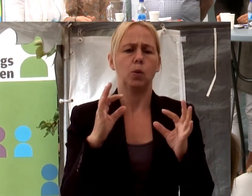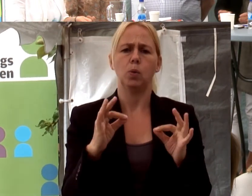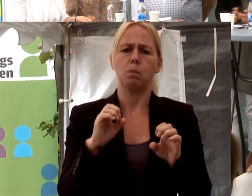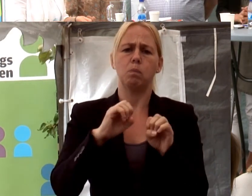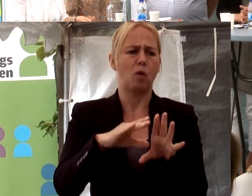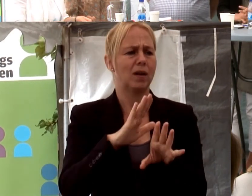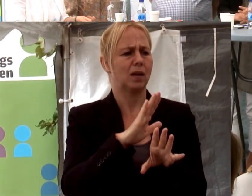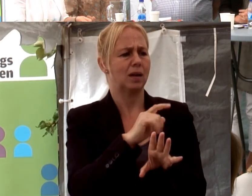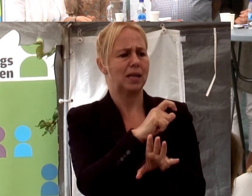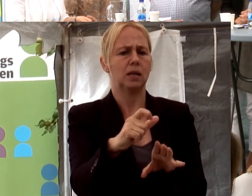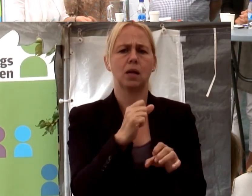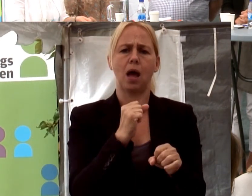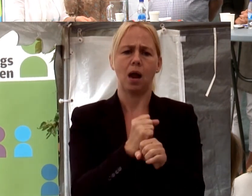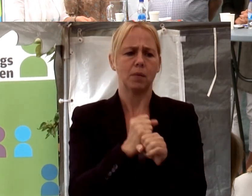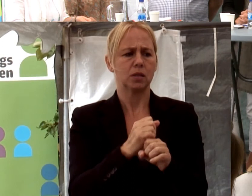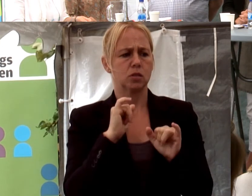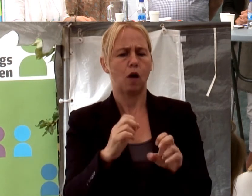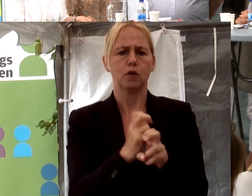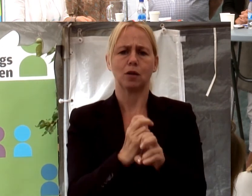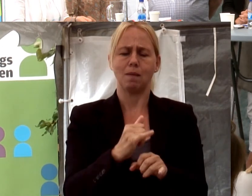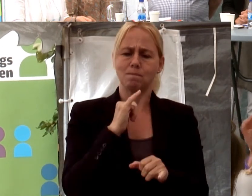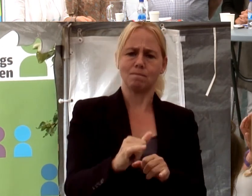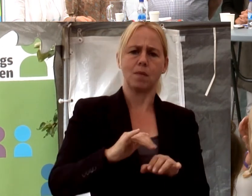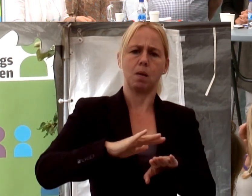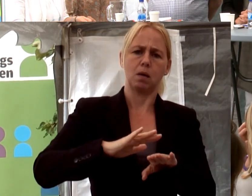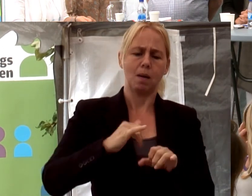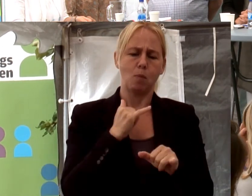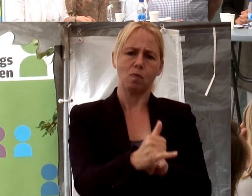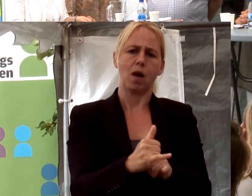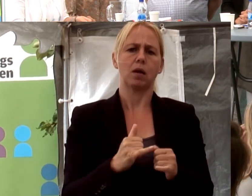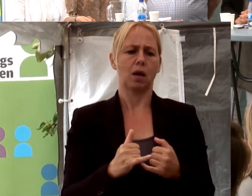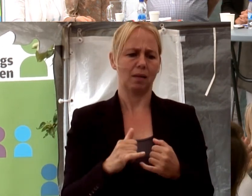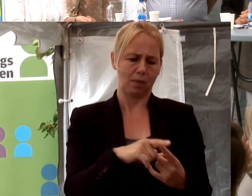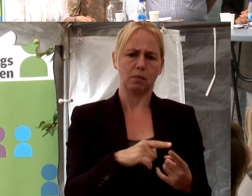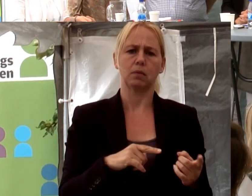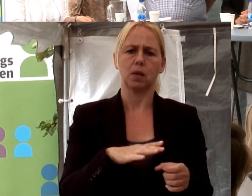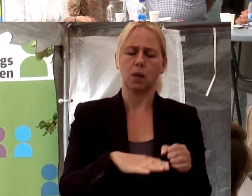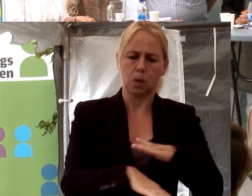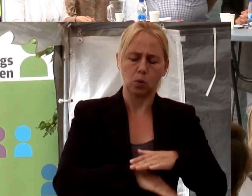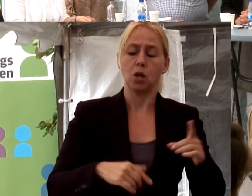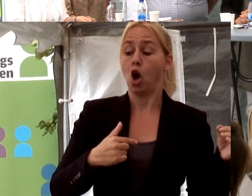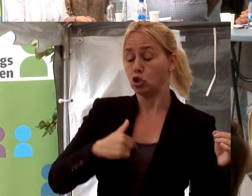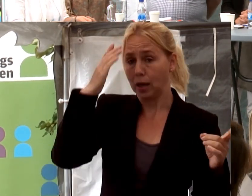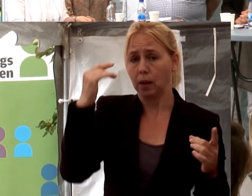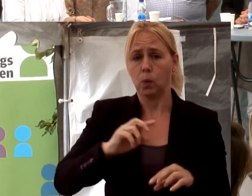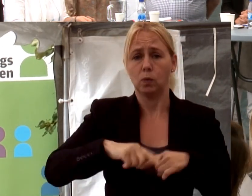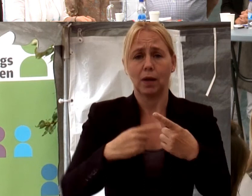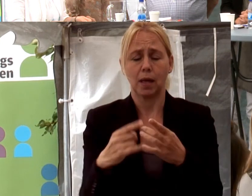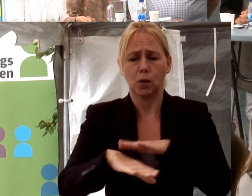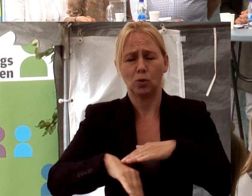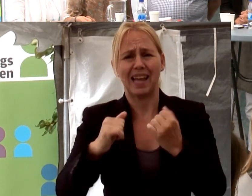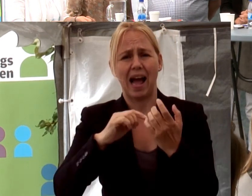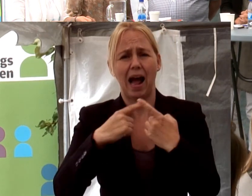påverkar det ert arbete för att motverka diskriminering på just den här punkten? Jag kan ju utveckla det du säger om att grunden är lite